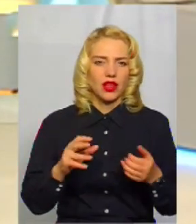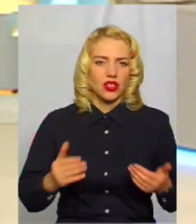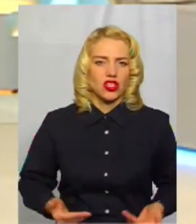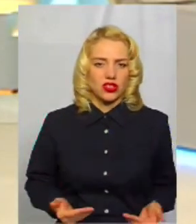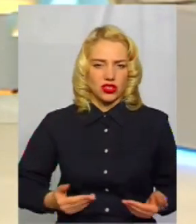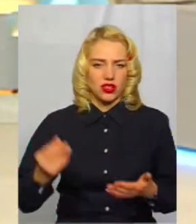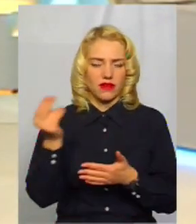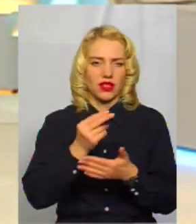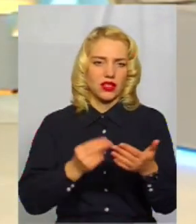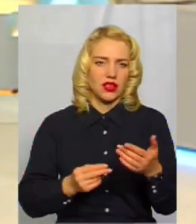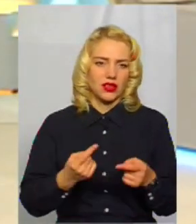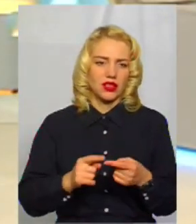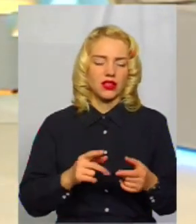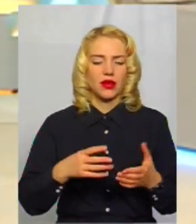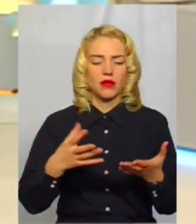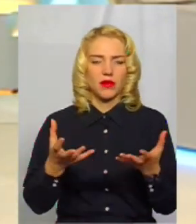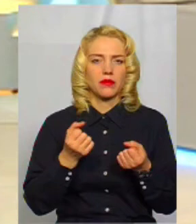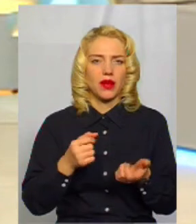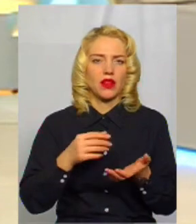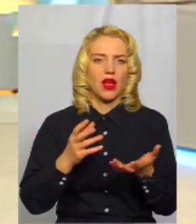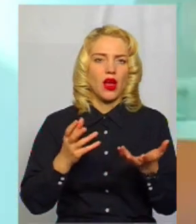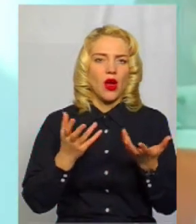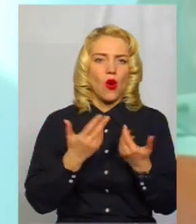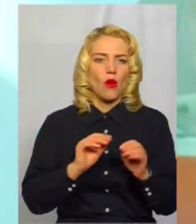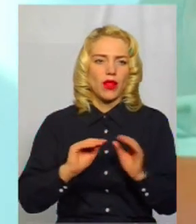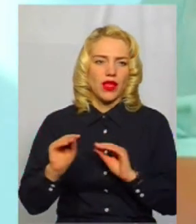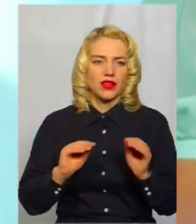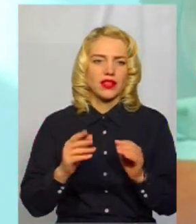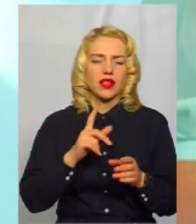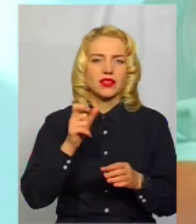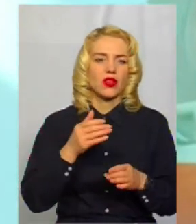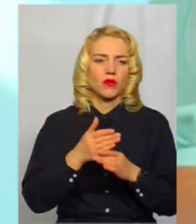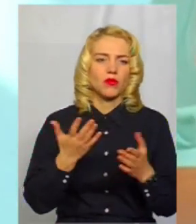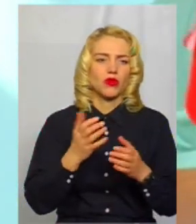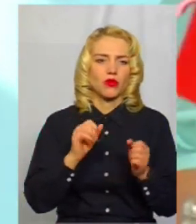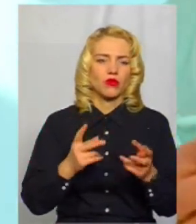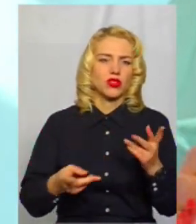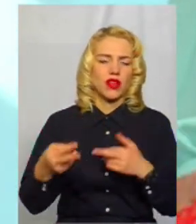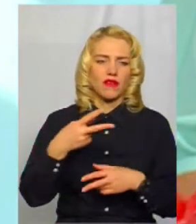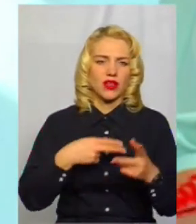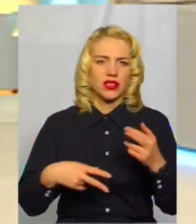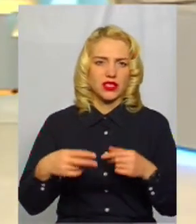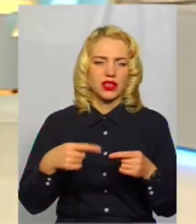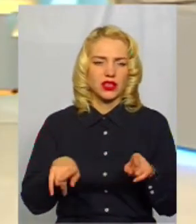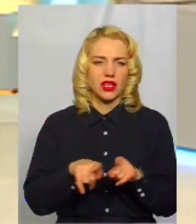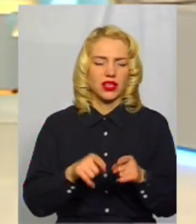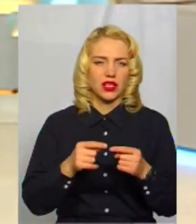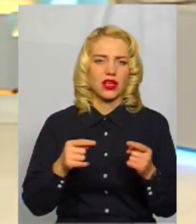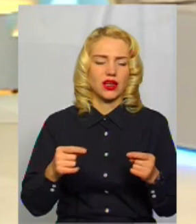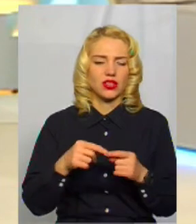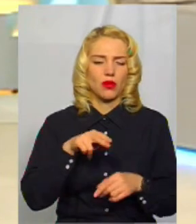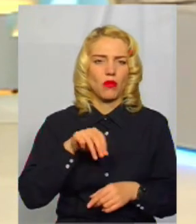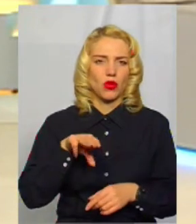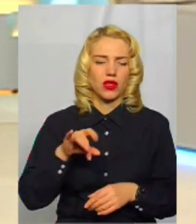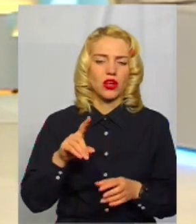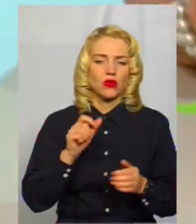Придбали опладнання, за допомогою якого можна вирізати якісь такі речі, це плотер, для того, щоб кожен міг